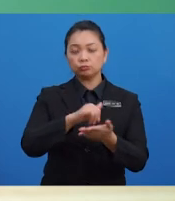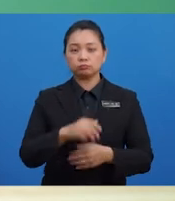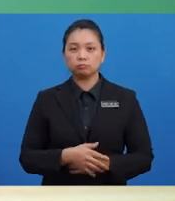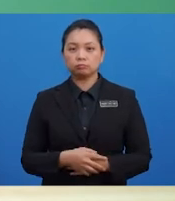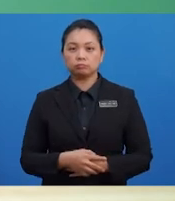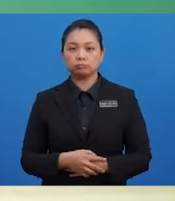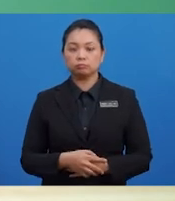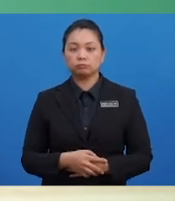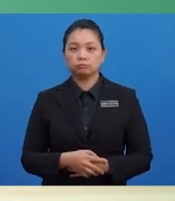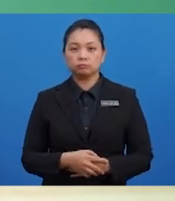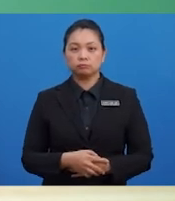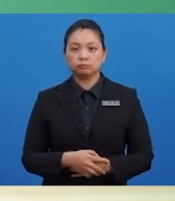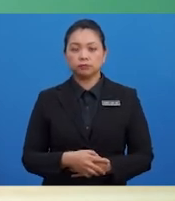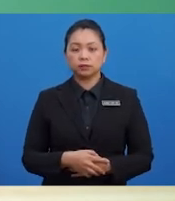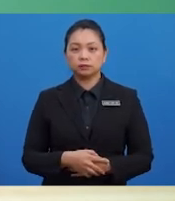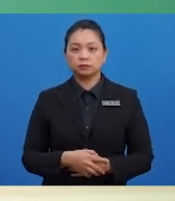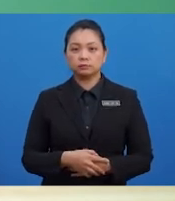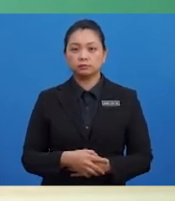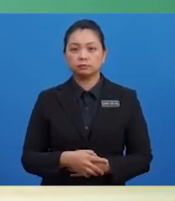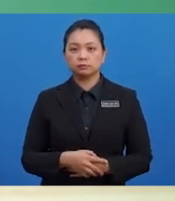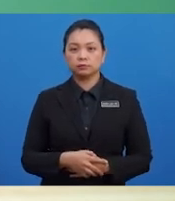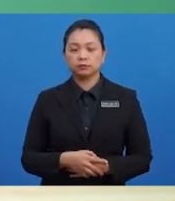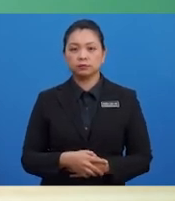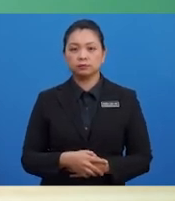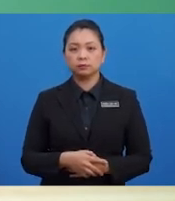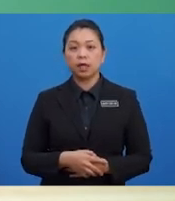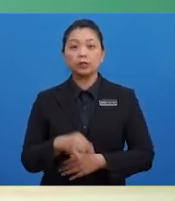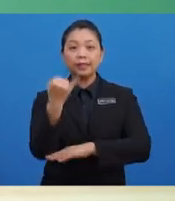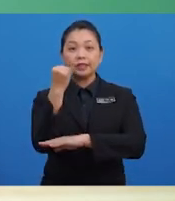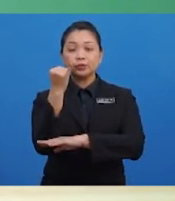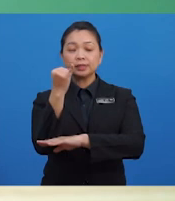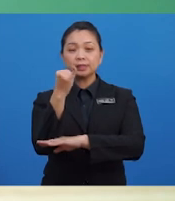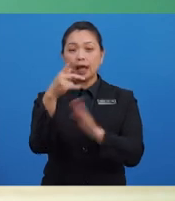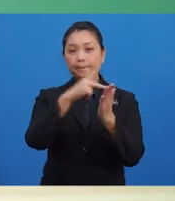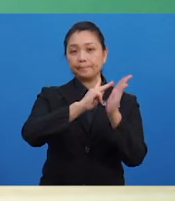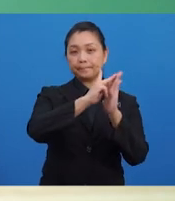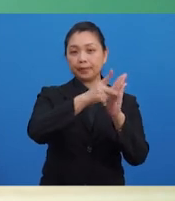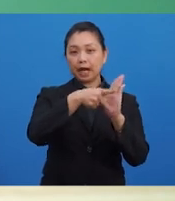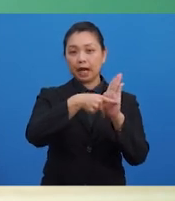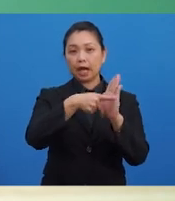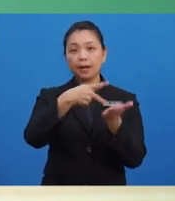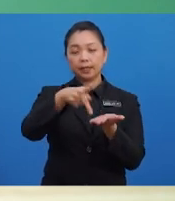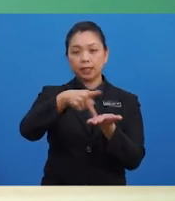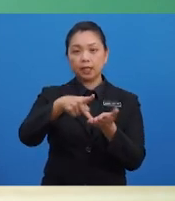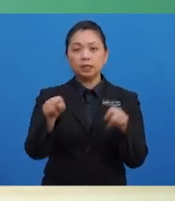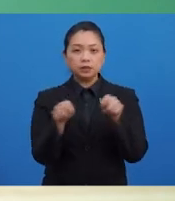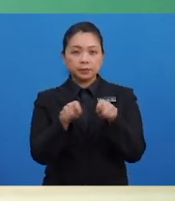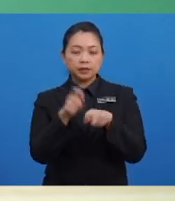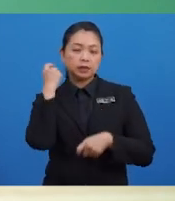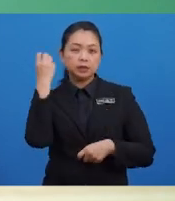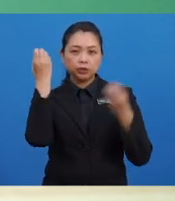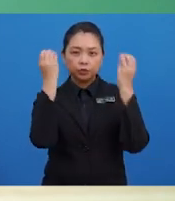Ya, betul. Item pelarasan tersebut ialah insurans perabaya. Seperti yang cikgu telah nyatakan tadi,